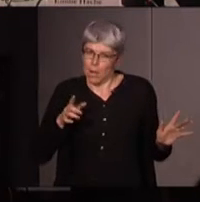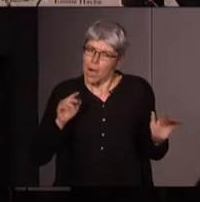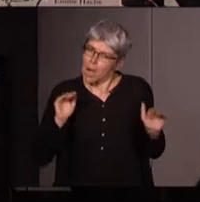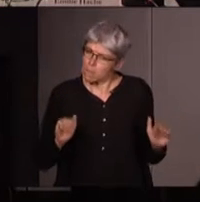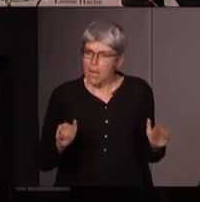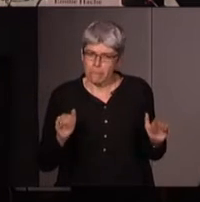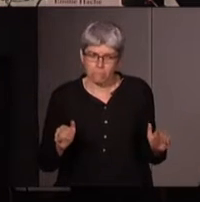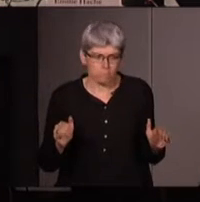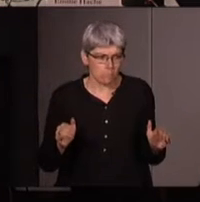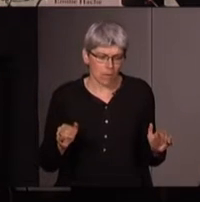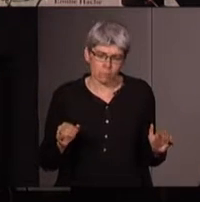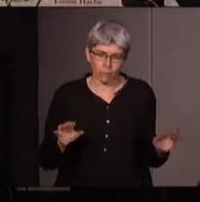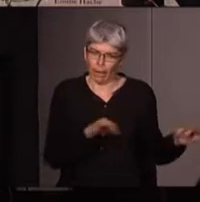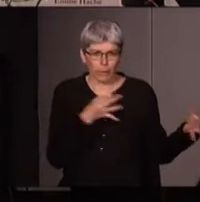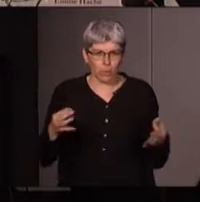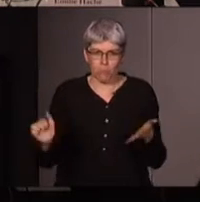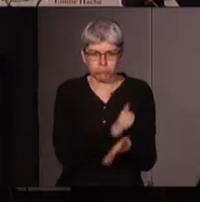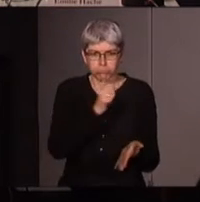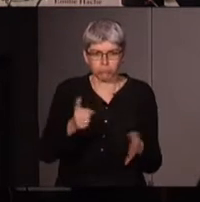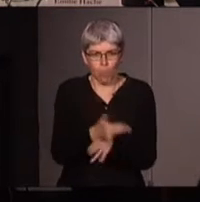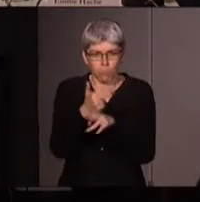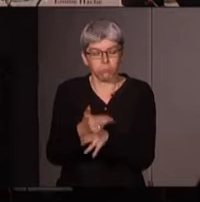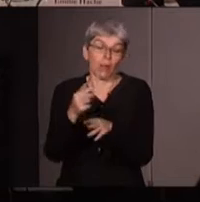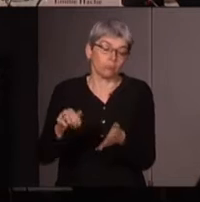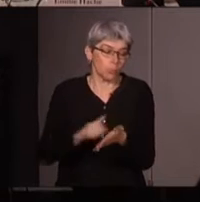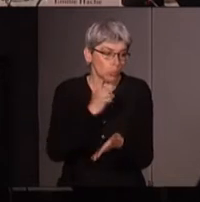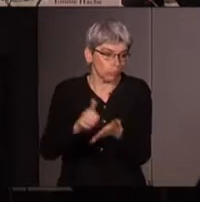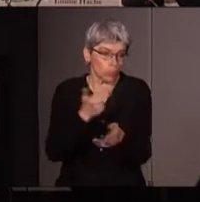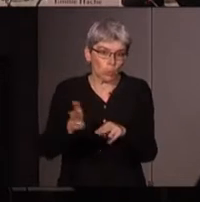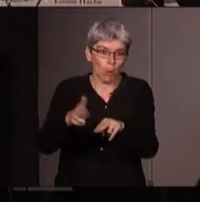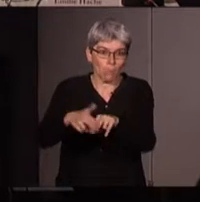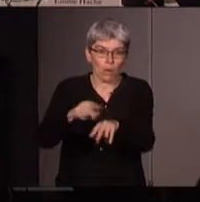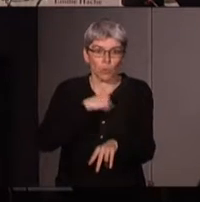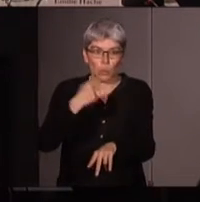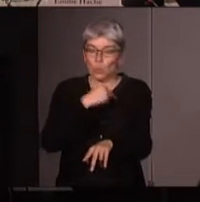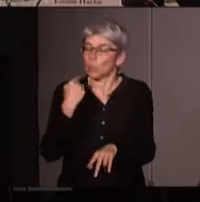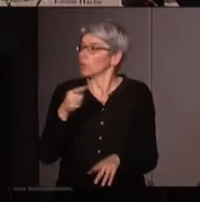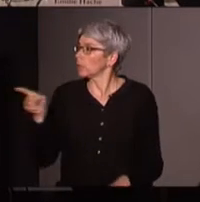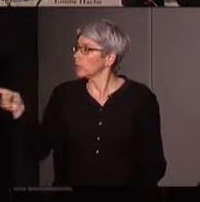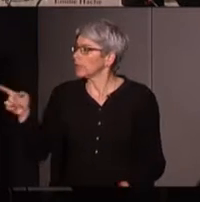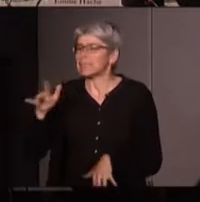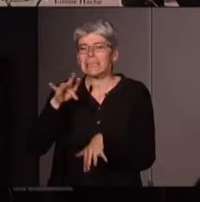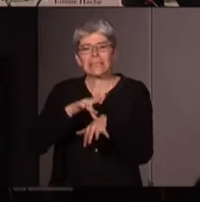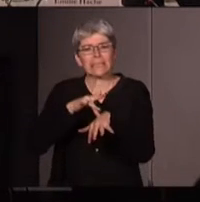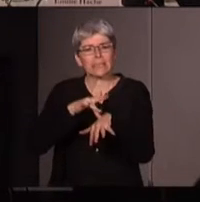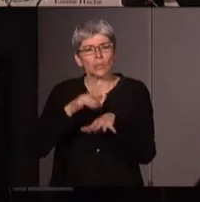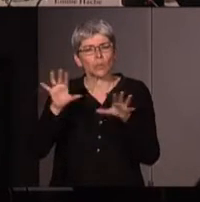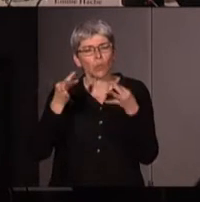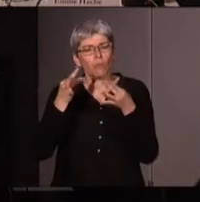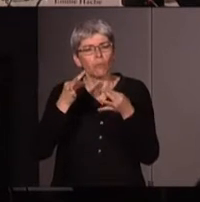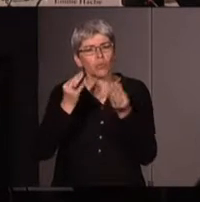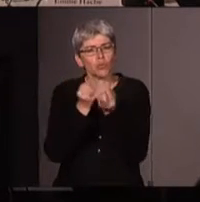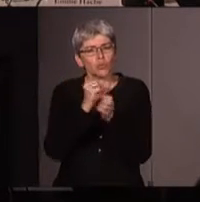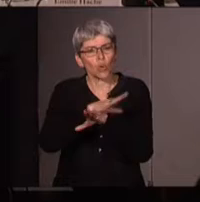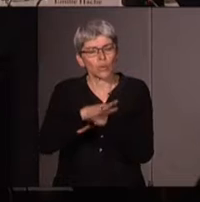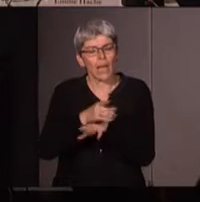assez systématique et vous trouvez sur le site d'une revue en ligne qui s'appelle Période qui